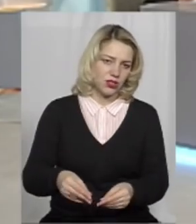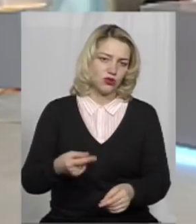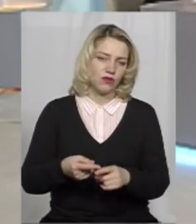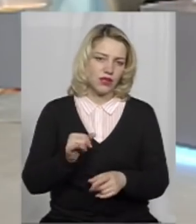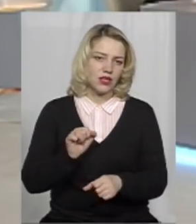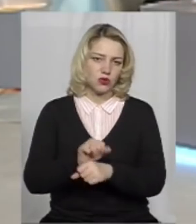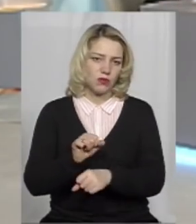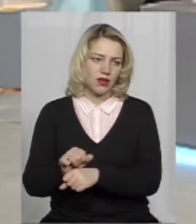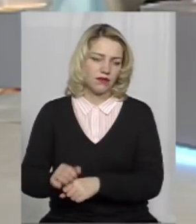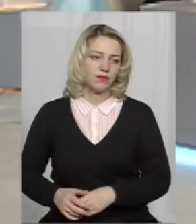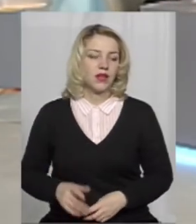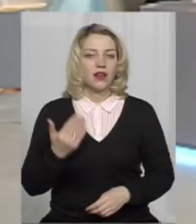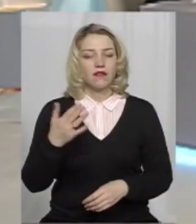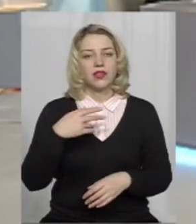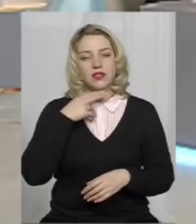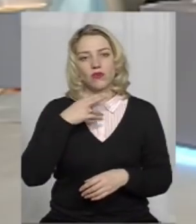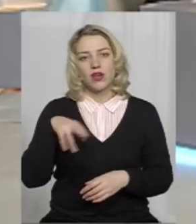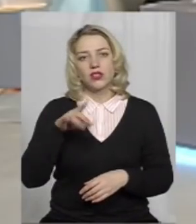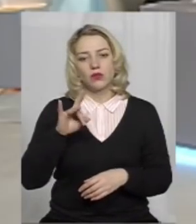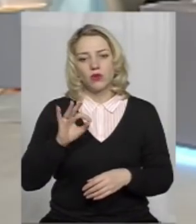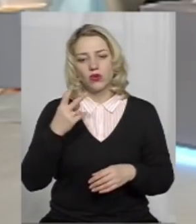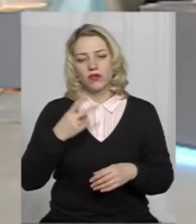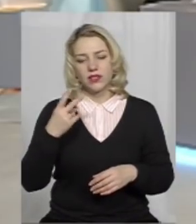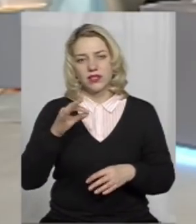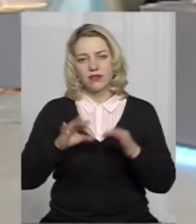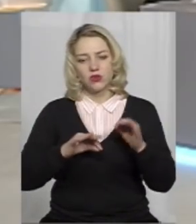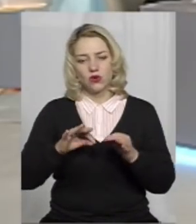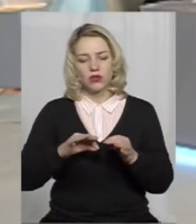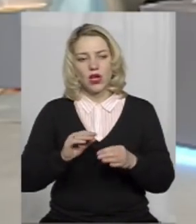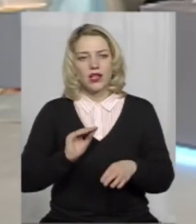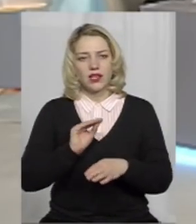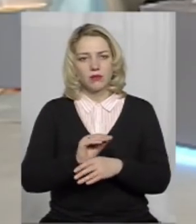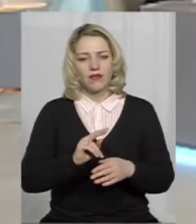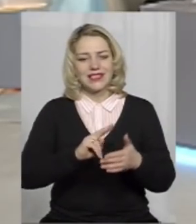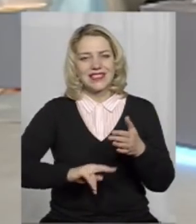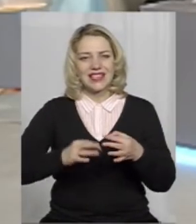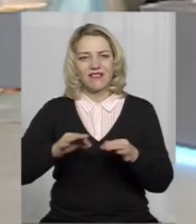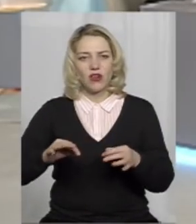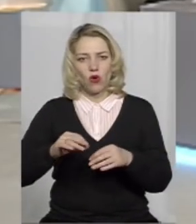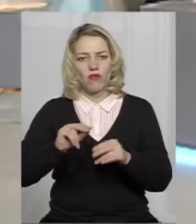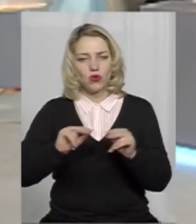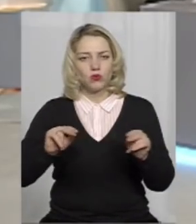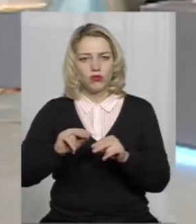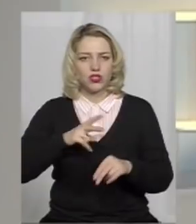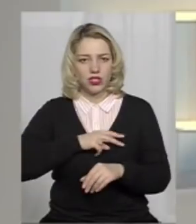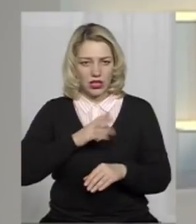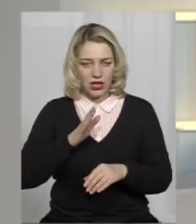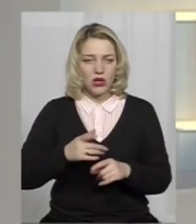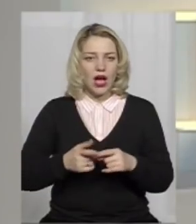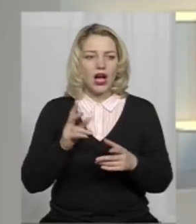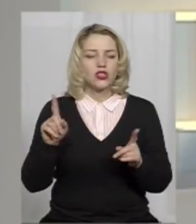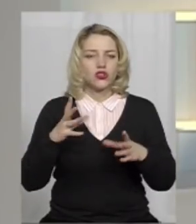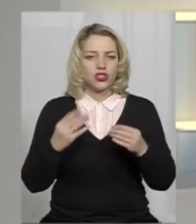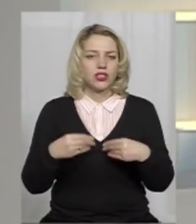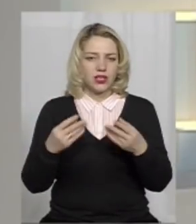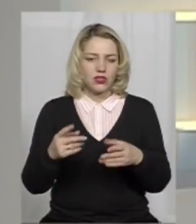Ви зауважили вже про 20% надбавку сертифікованому вчителю. Що, крім цього, ще десь сертифікація